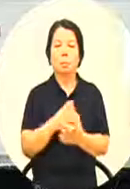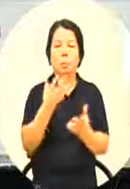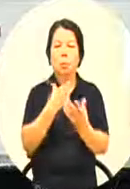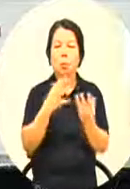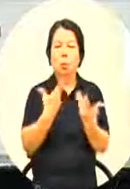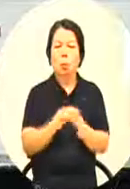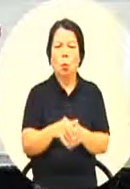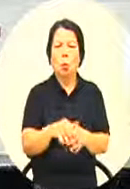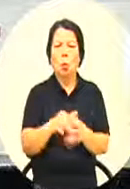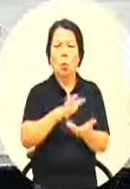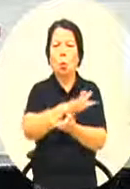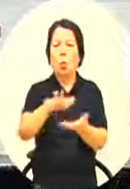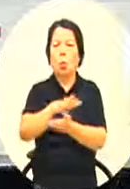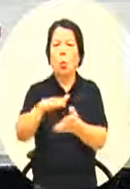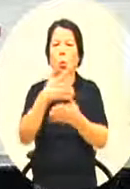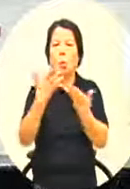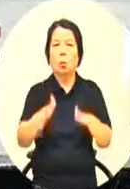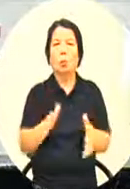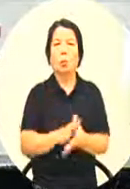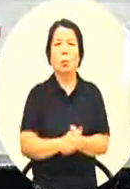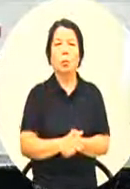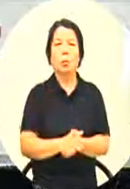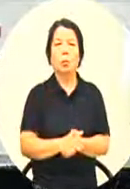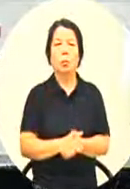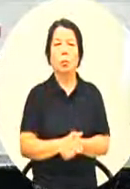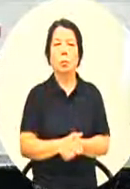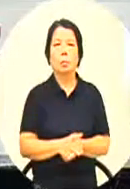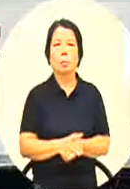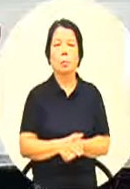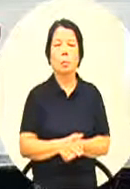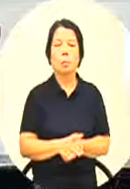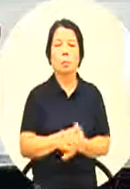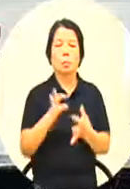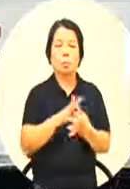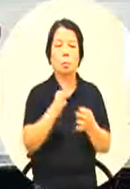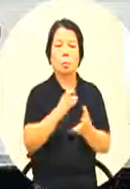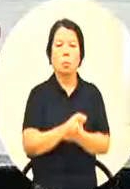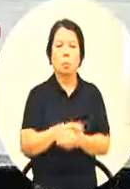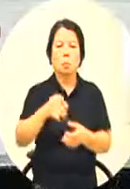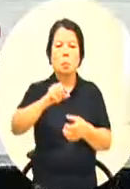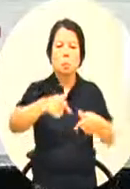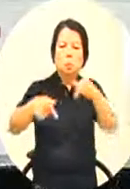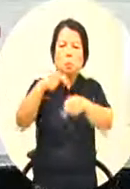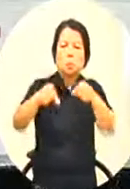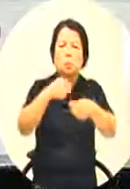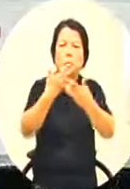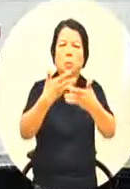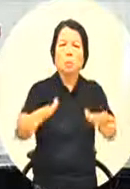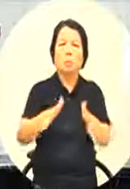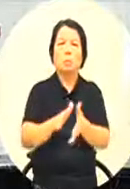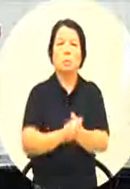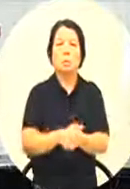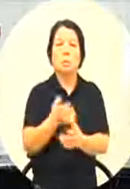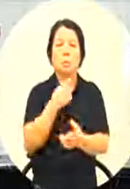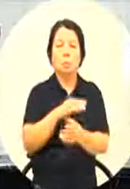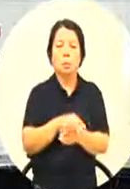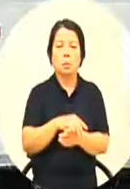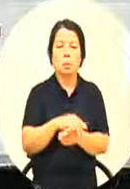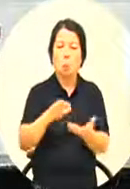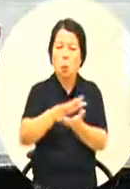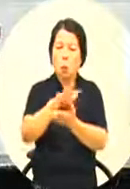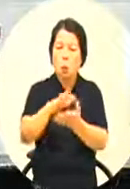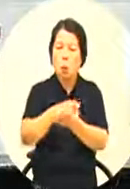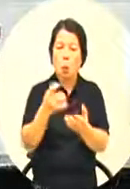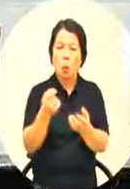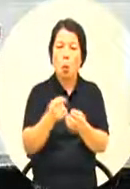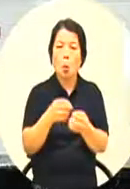重加了各种不同的添加物所以呢那个添加物如果混合在一起的时候大概会产生什么样的效益